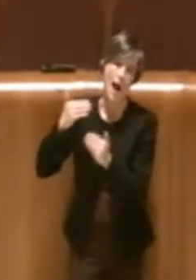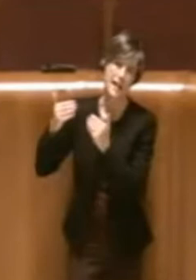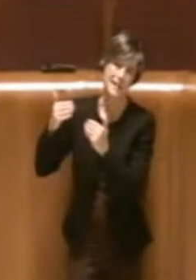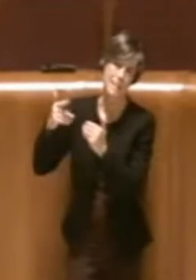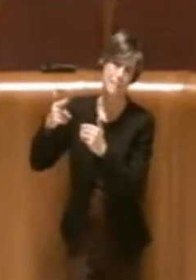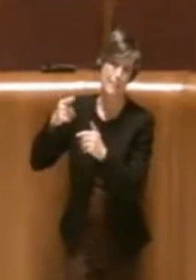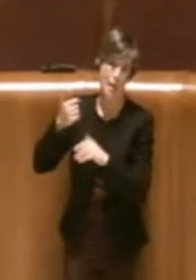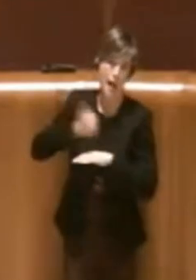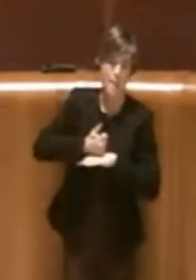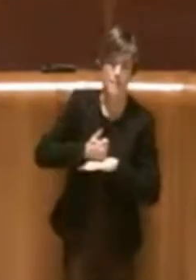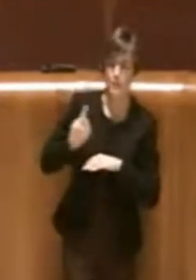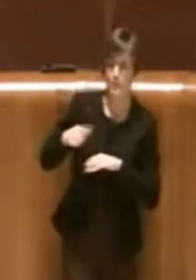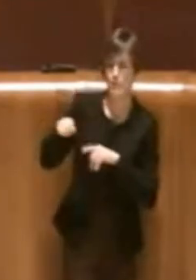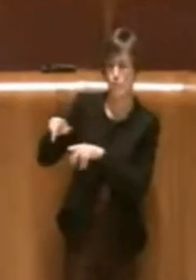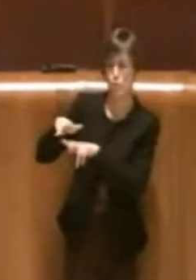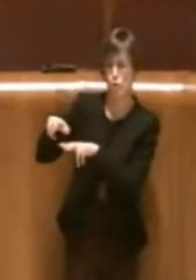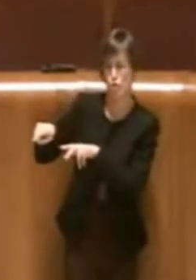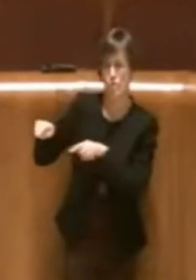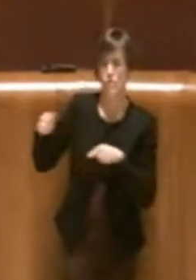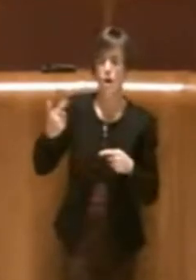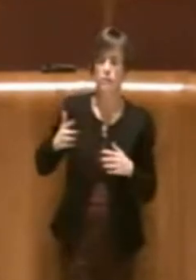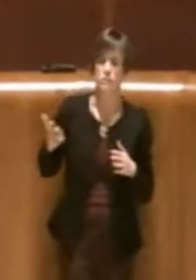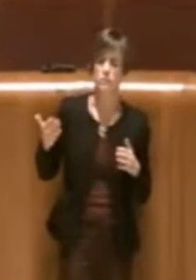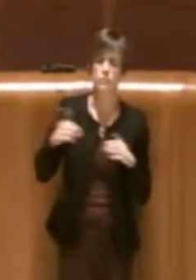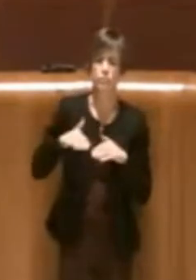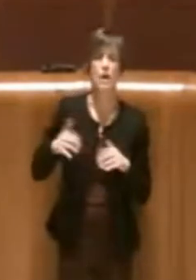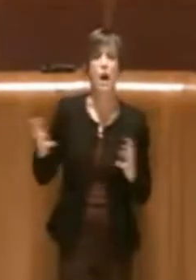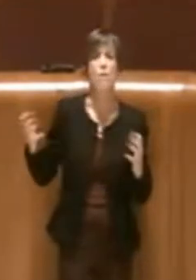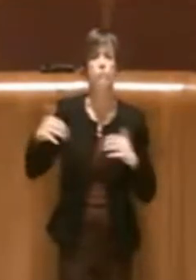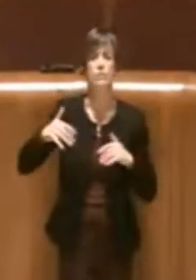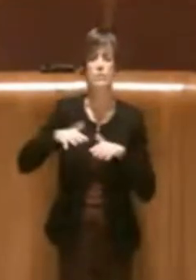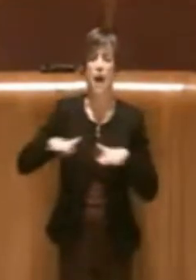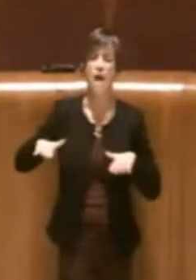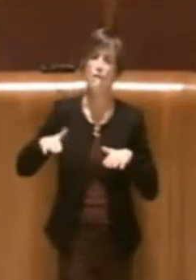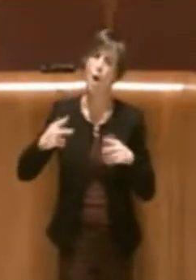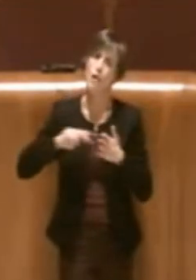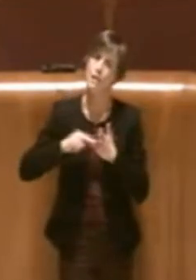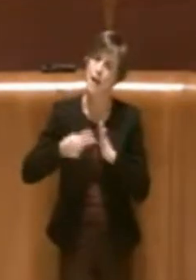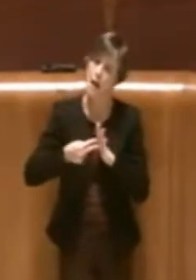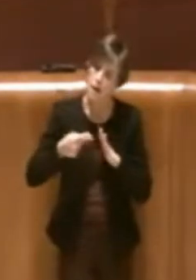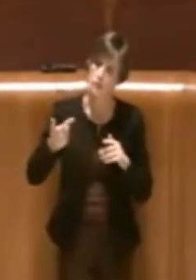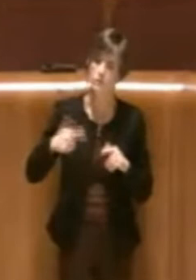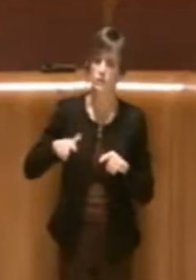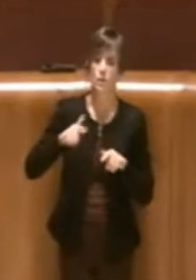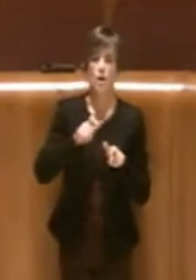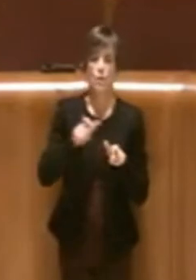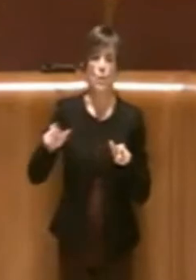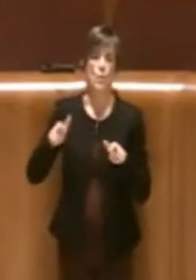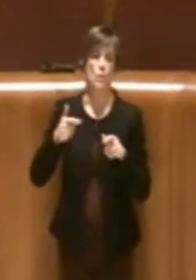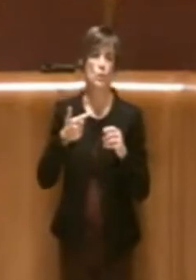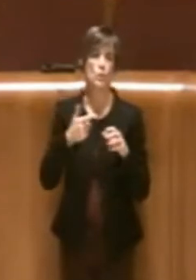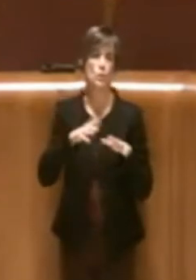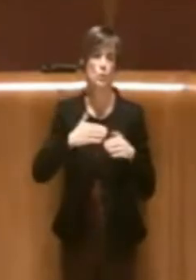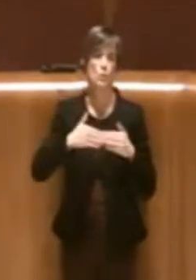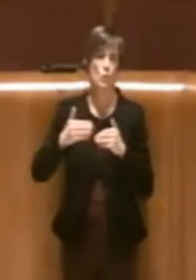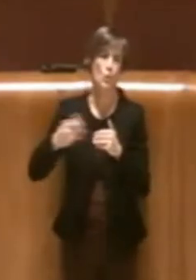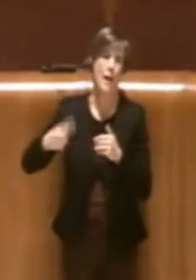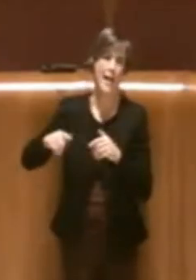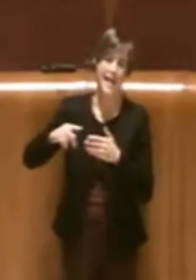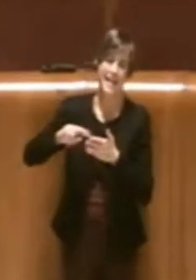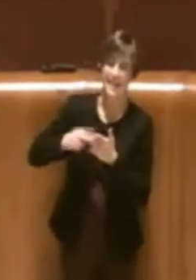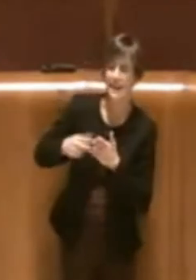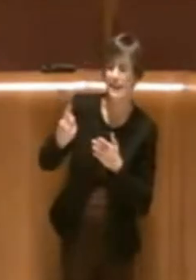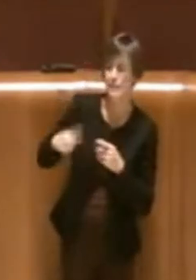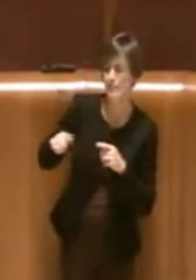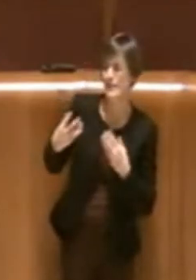l'istituzione di un tavolo tecnico tra le strutture capitoline competenti quindi in materia di mobilità, patrimonio urbanistica e la sovrintendenza